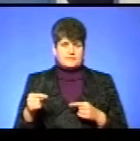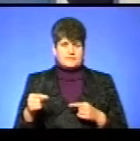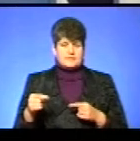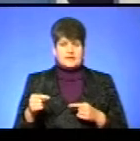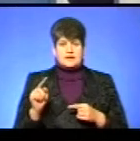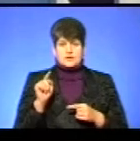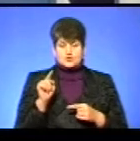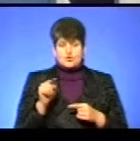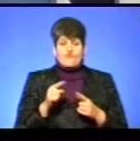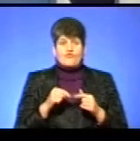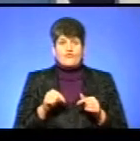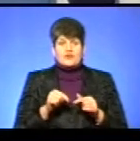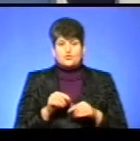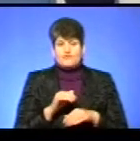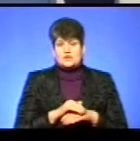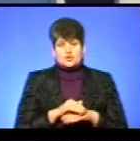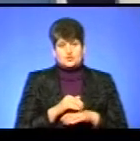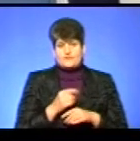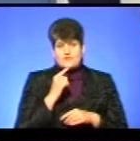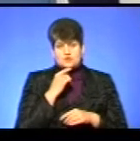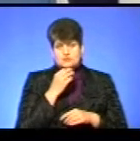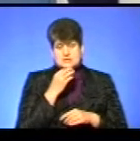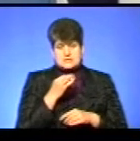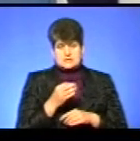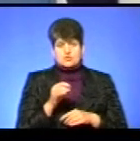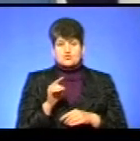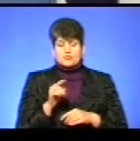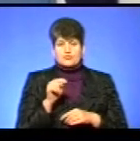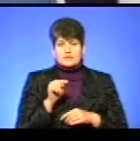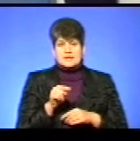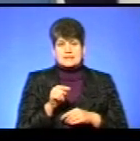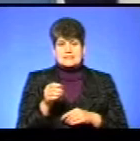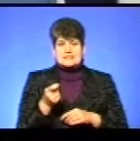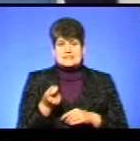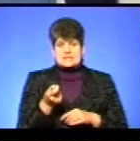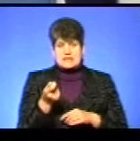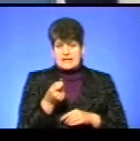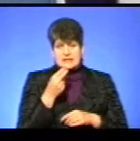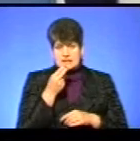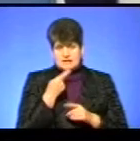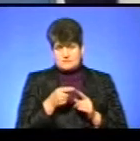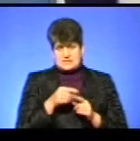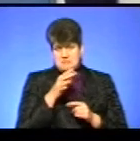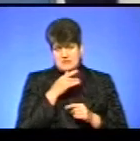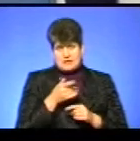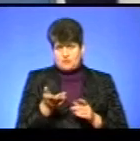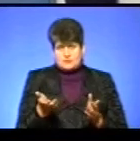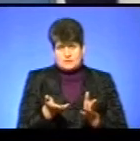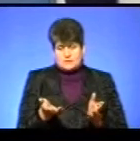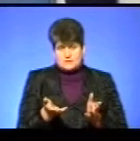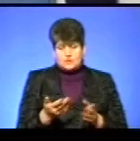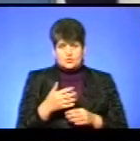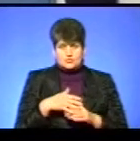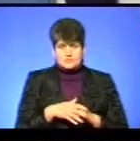для даного виду фактично важко сказати, тому що вони з зерна майже не їдять в цей період. І самі